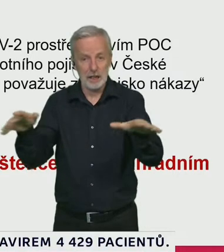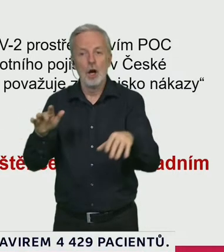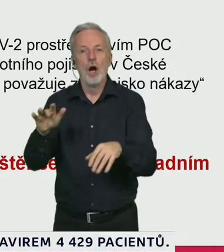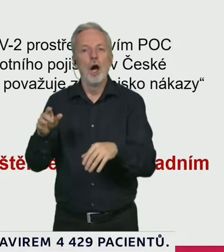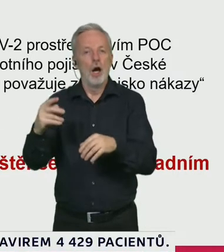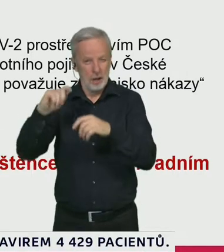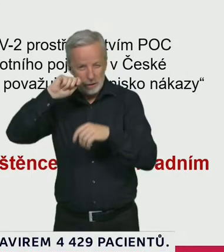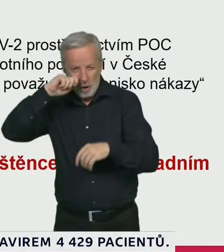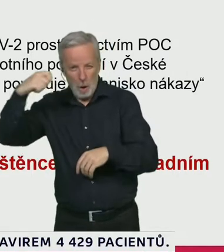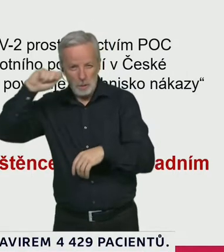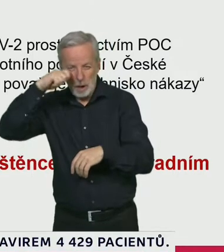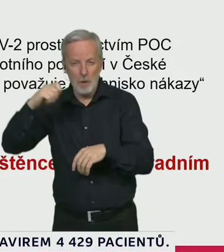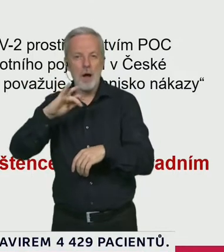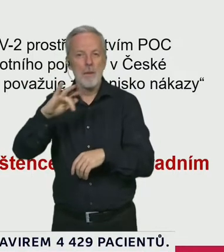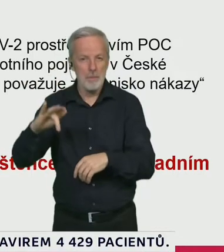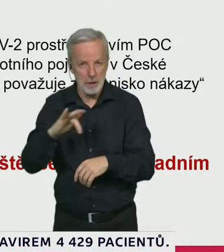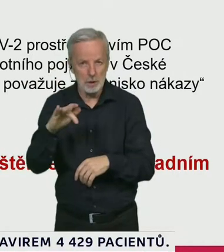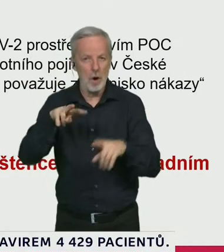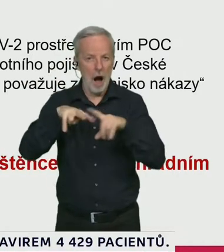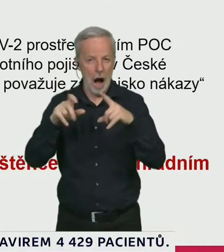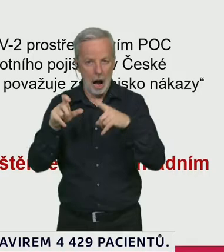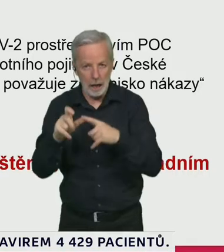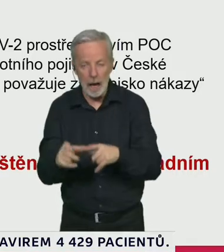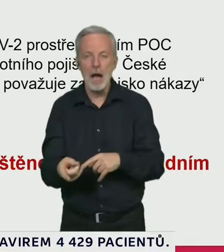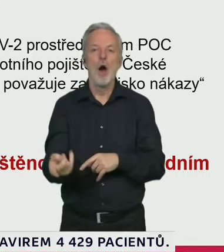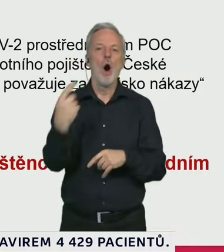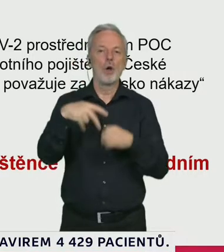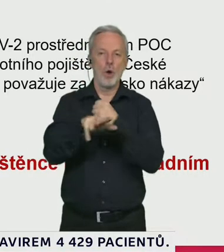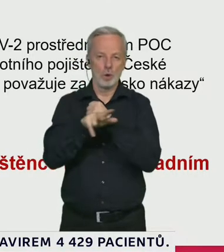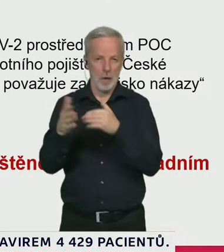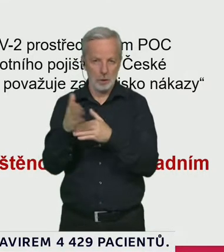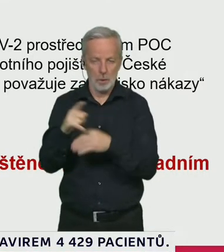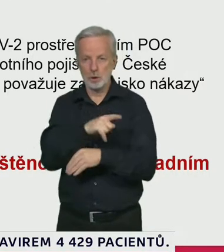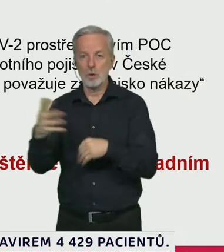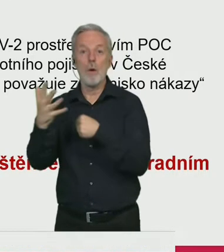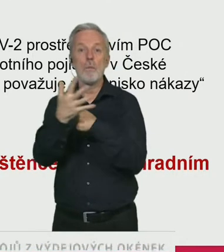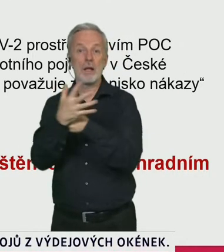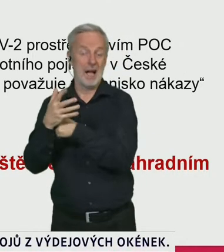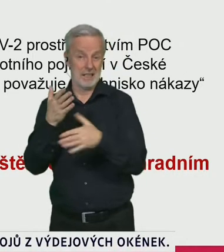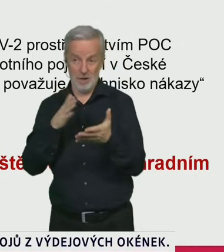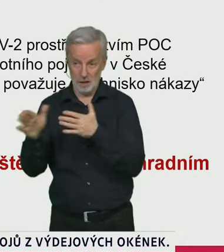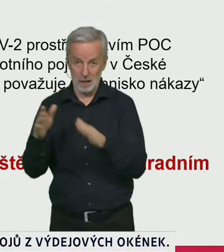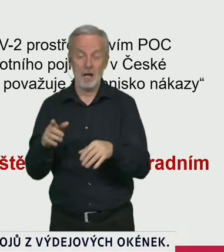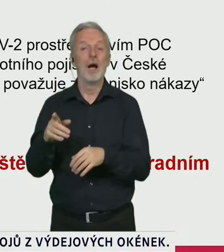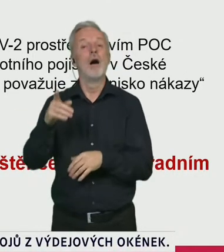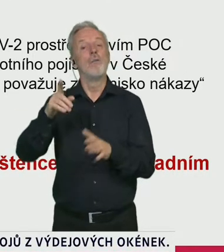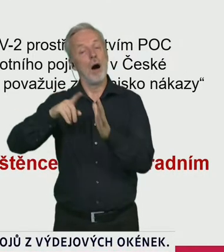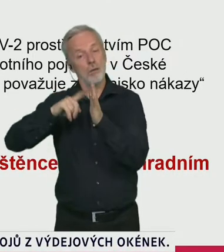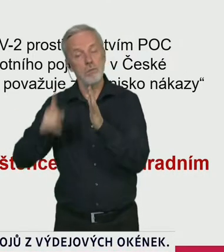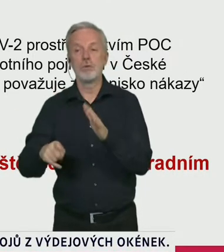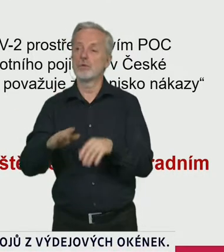období od 18. prosince do 15. ledna zajistit to provedení vyšetření antigenními testy